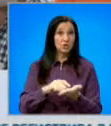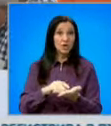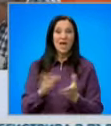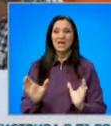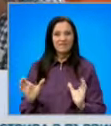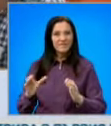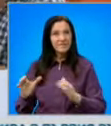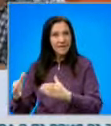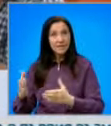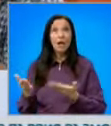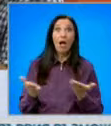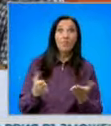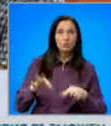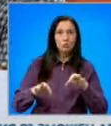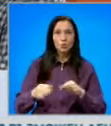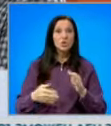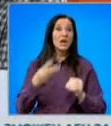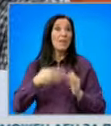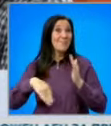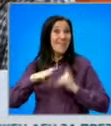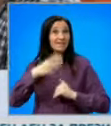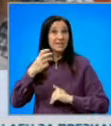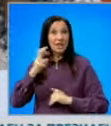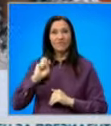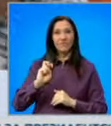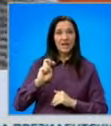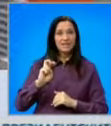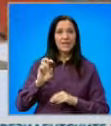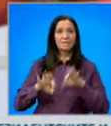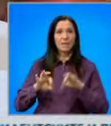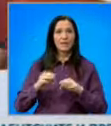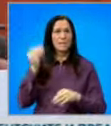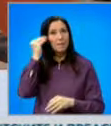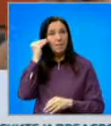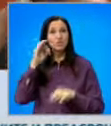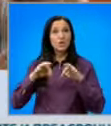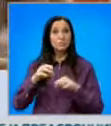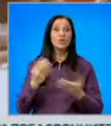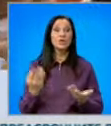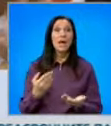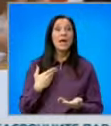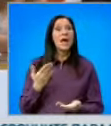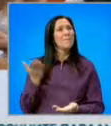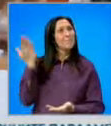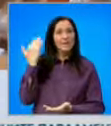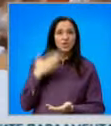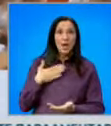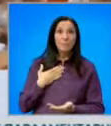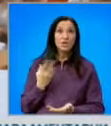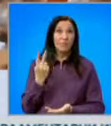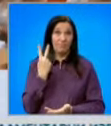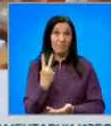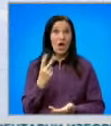в които са гласували повече от 320 избиратели. Припомням, че на изборите на 11 июля поставихме второ устройство в секции, в които са гласували над